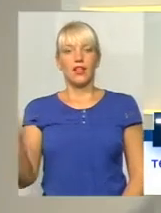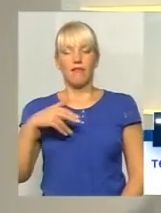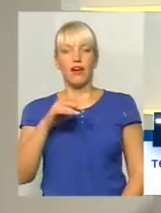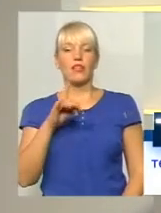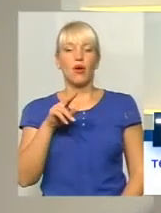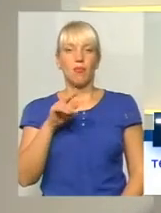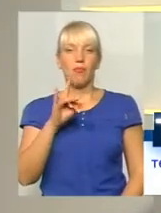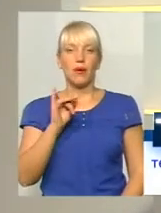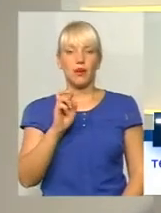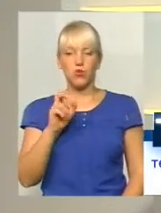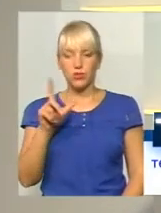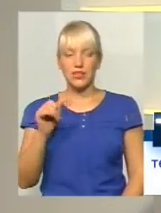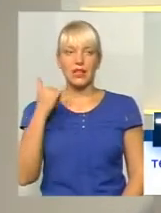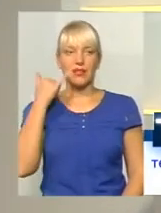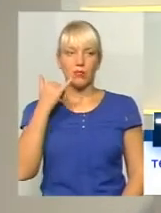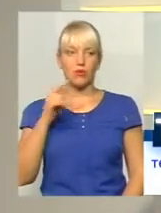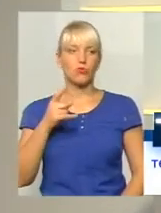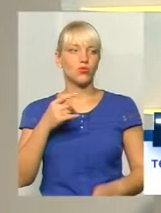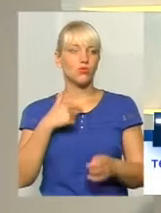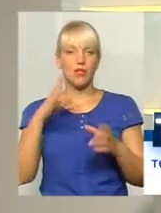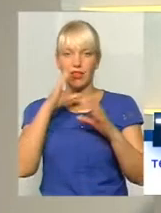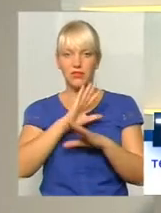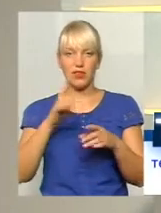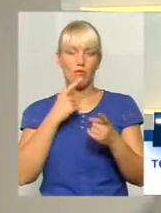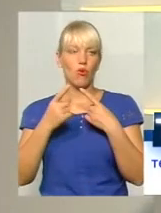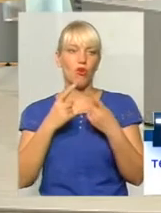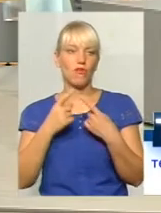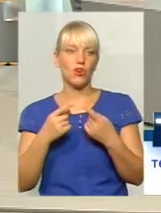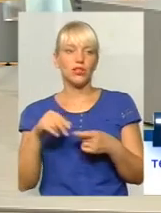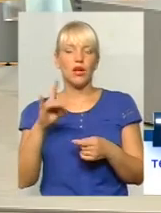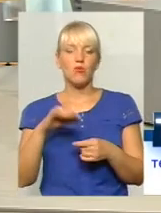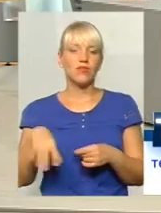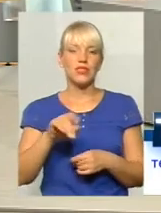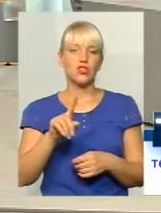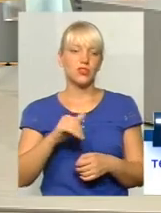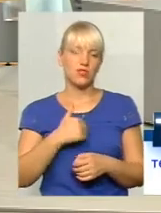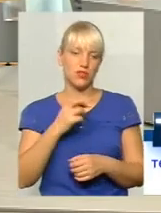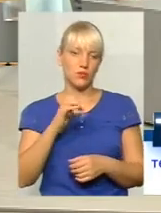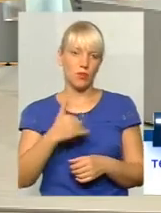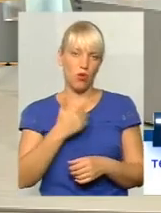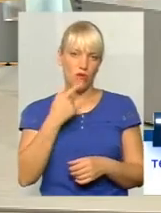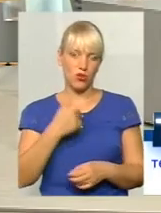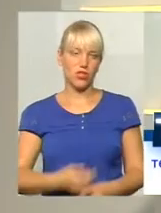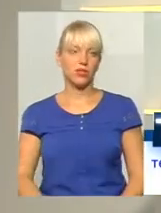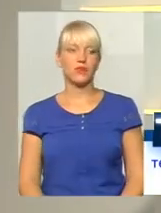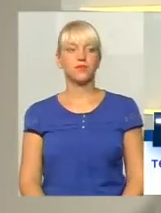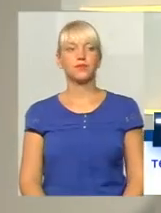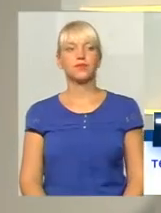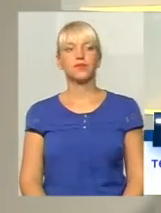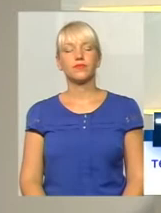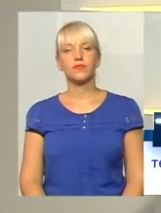дзвіночок і я думаю більше не будемо приймати, тому що ми так не договоримо навіть про все, про що хотілося поговорити. Доброго вечора.